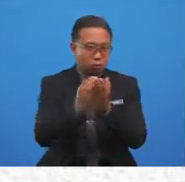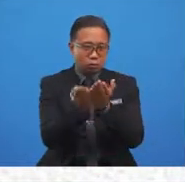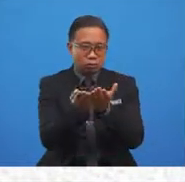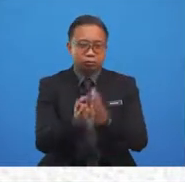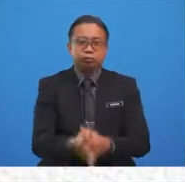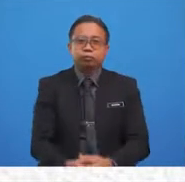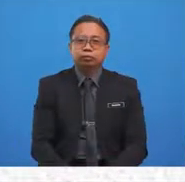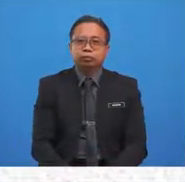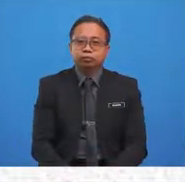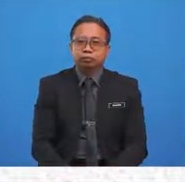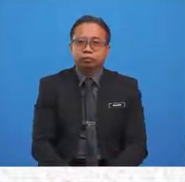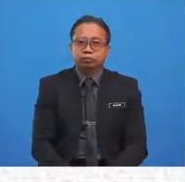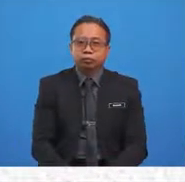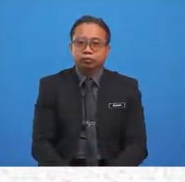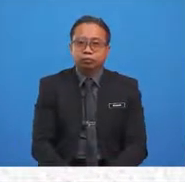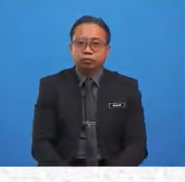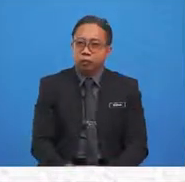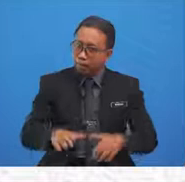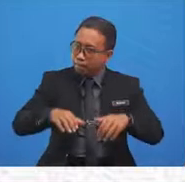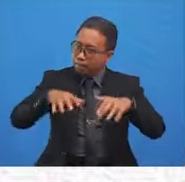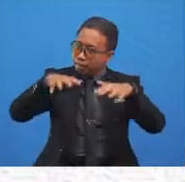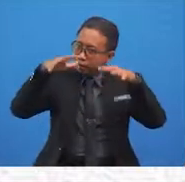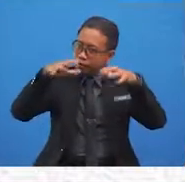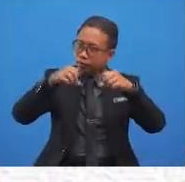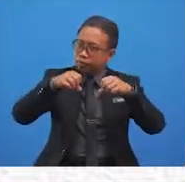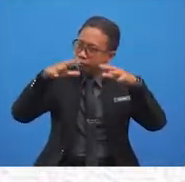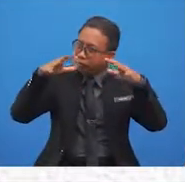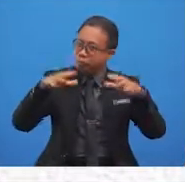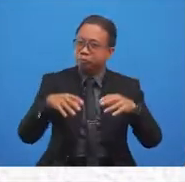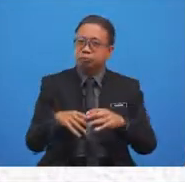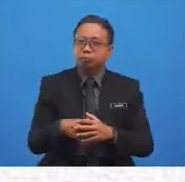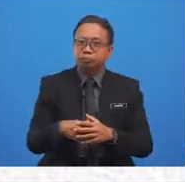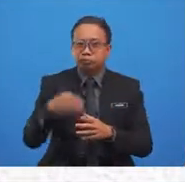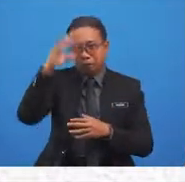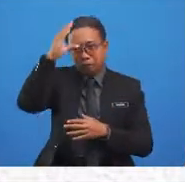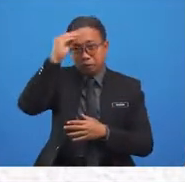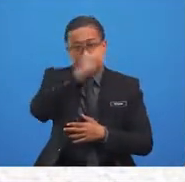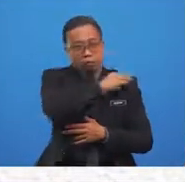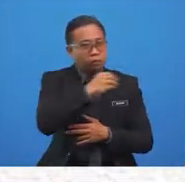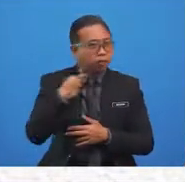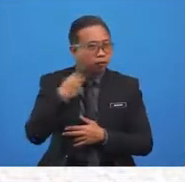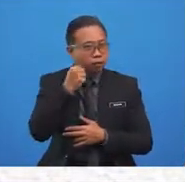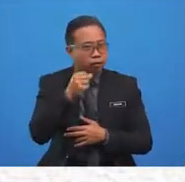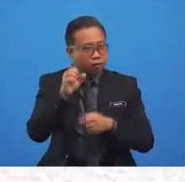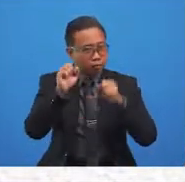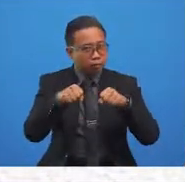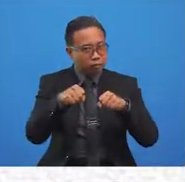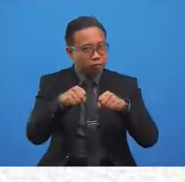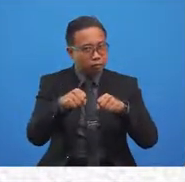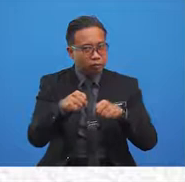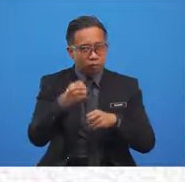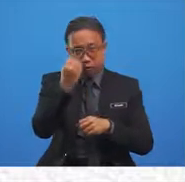This feels like magic. Boys and girls, shall we read this